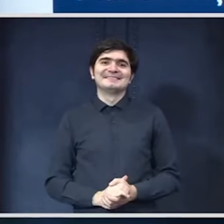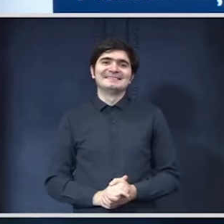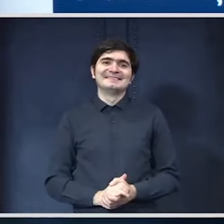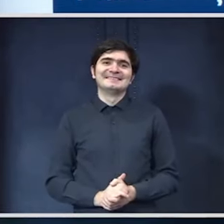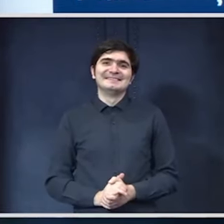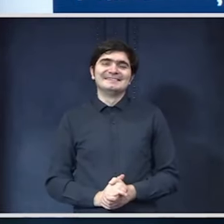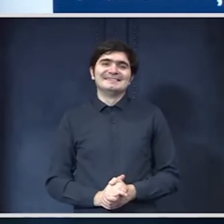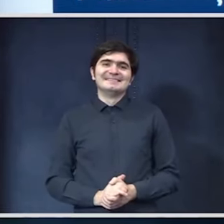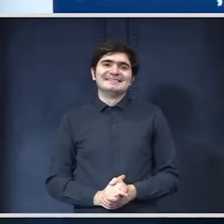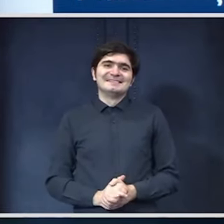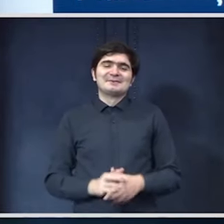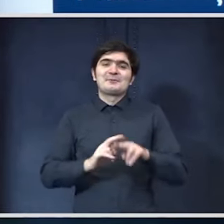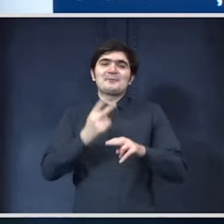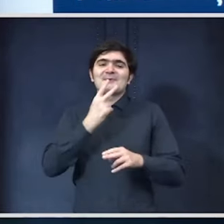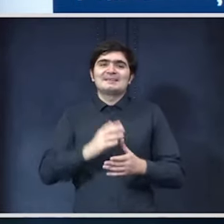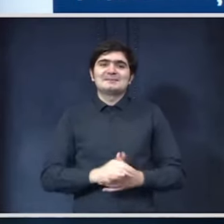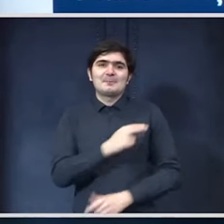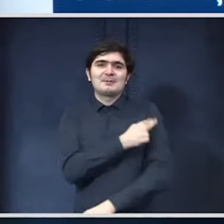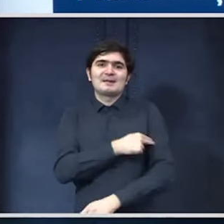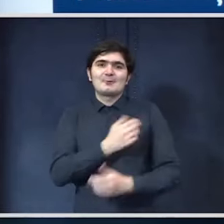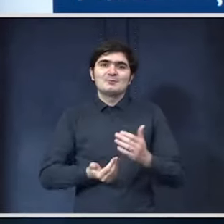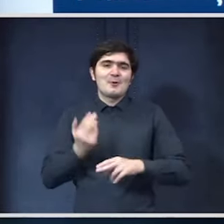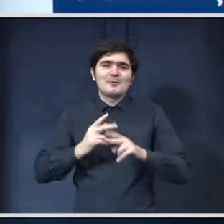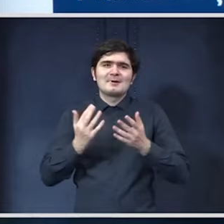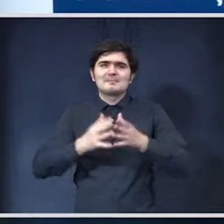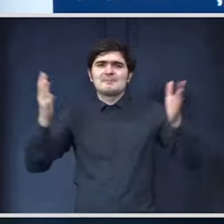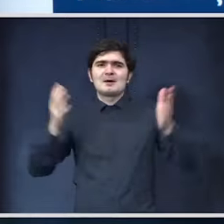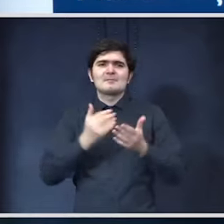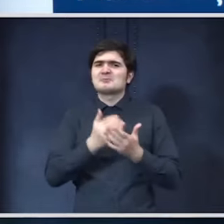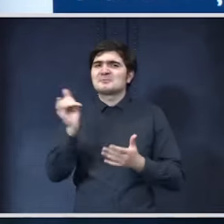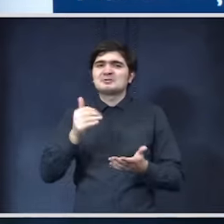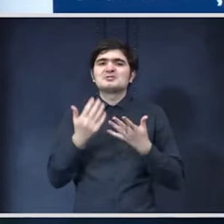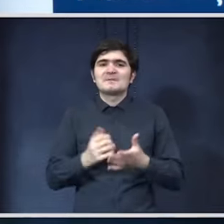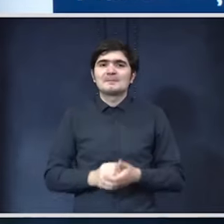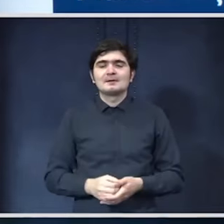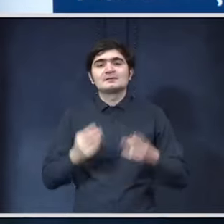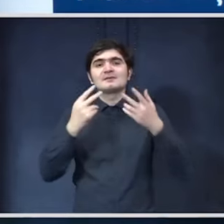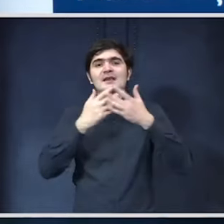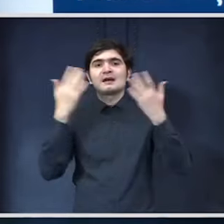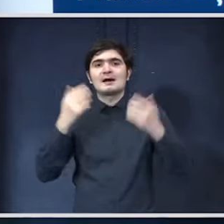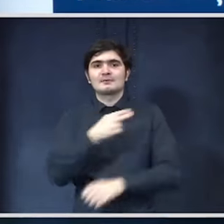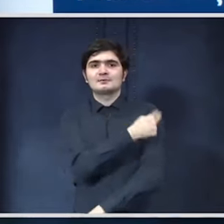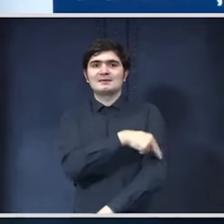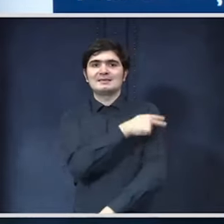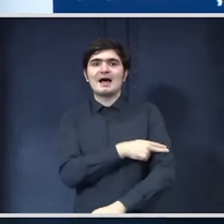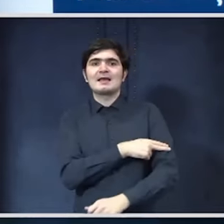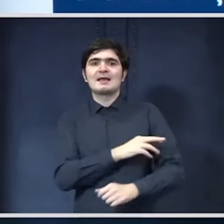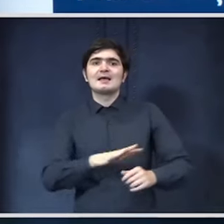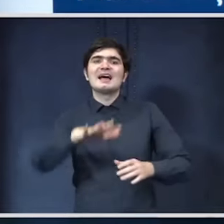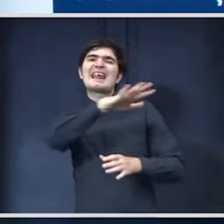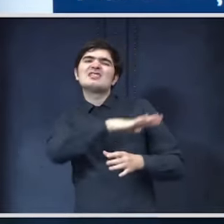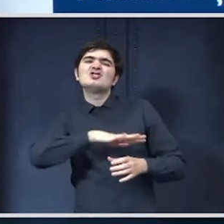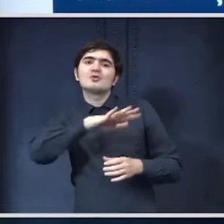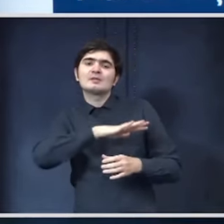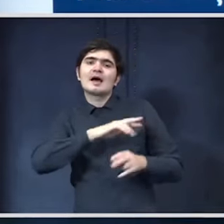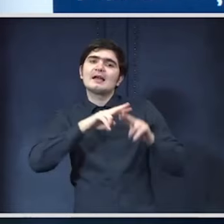Sau ce vă cum îl vedeți? Ca să fii foarte De ce le va servi? Spitalul regionale cele mari care sunt în pregătire